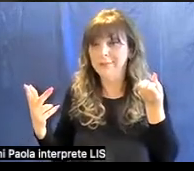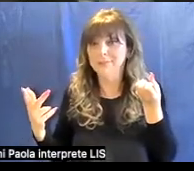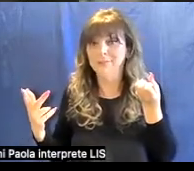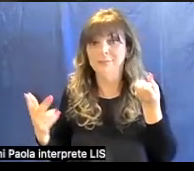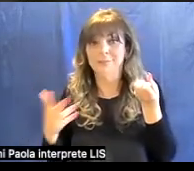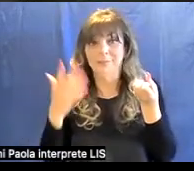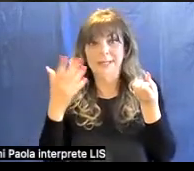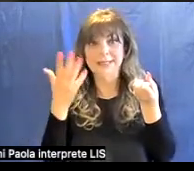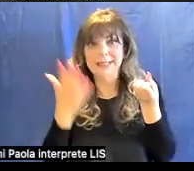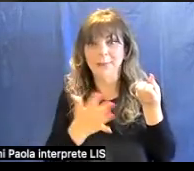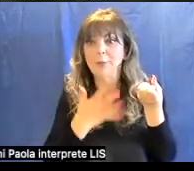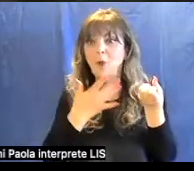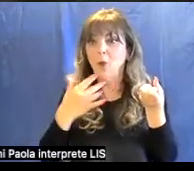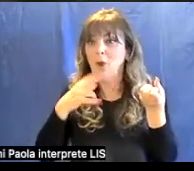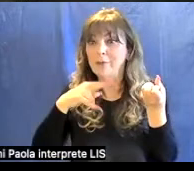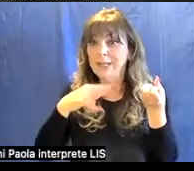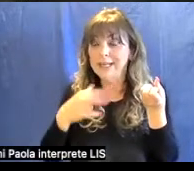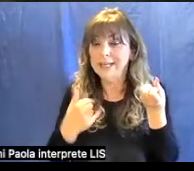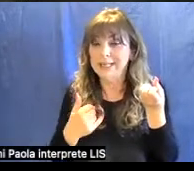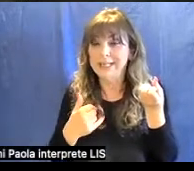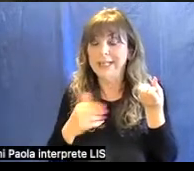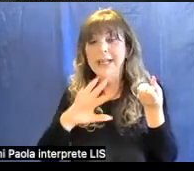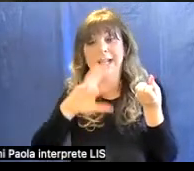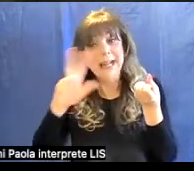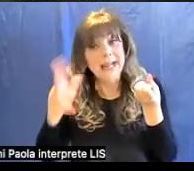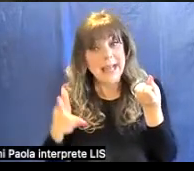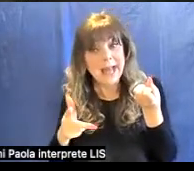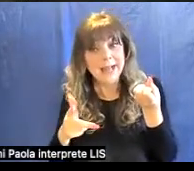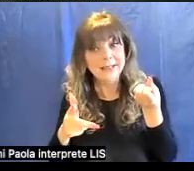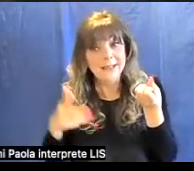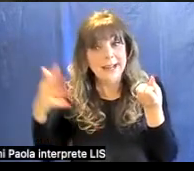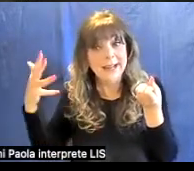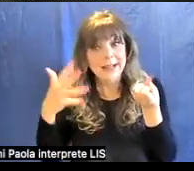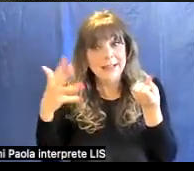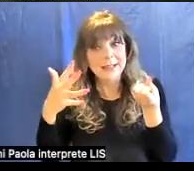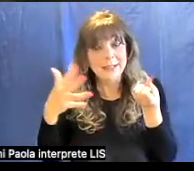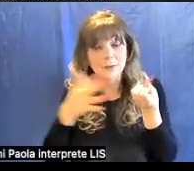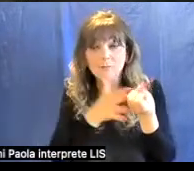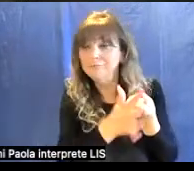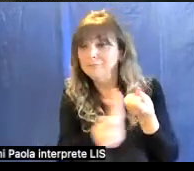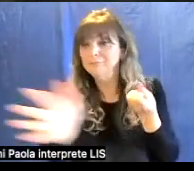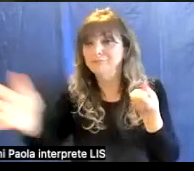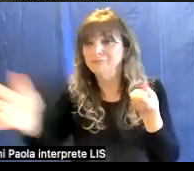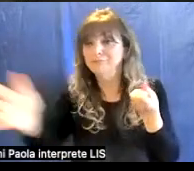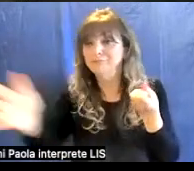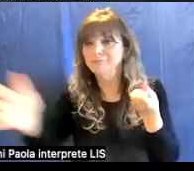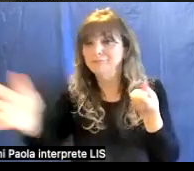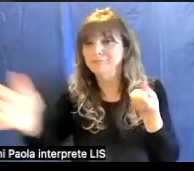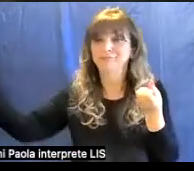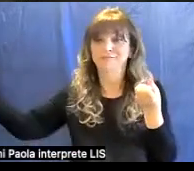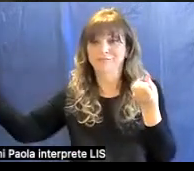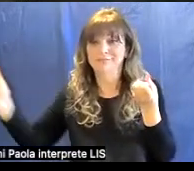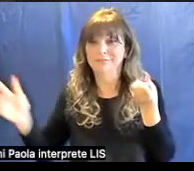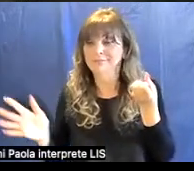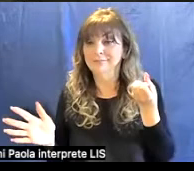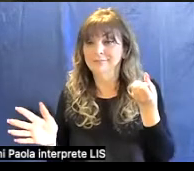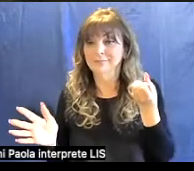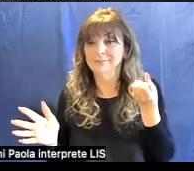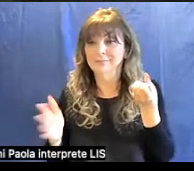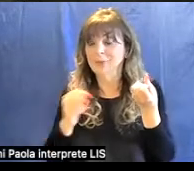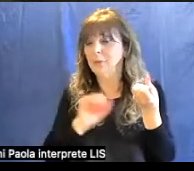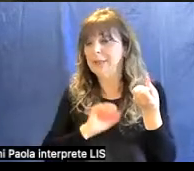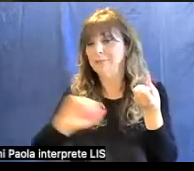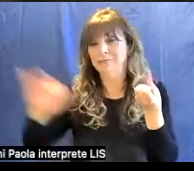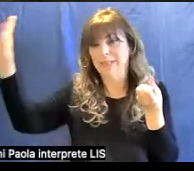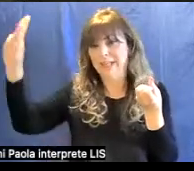radiazione di colore verde, tutte le altre radiazioni passano e vengono quindi rivelate